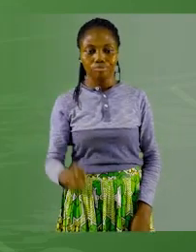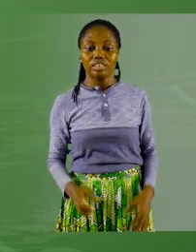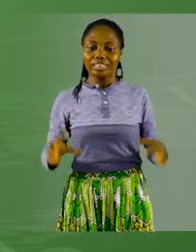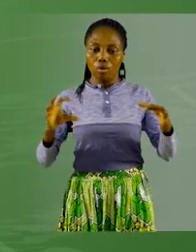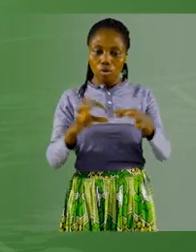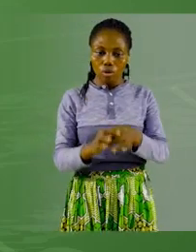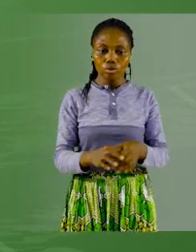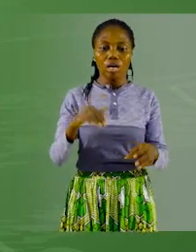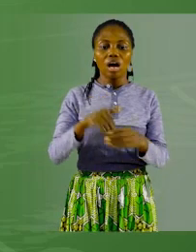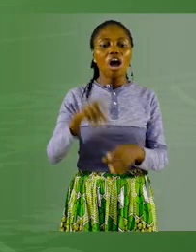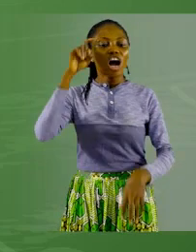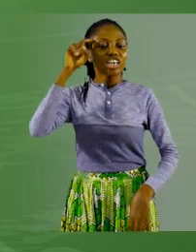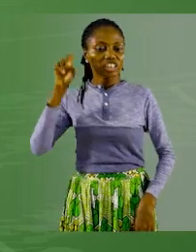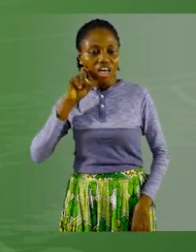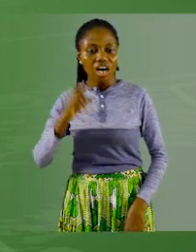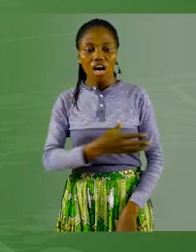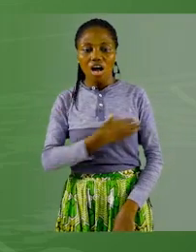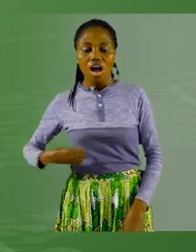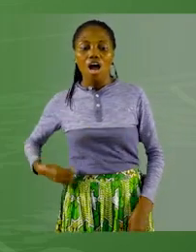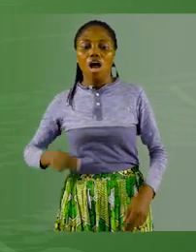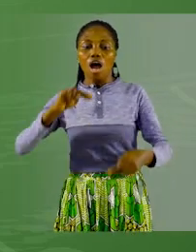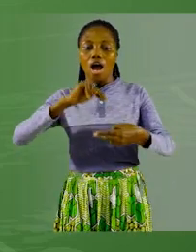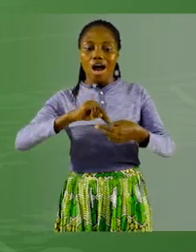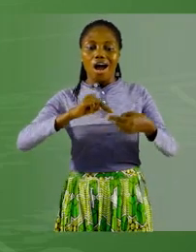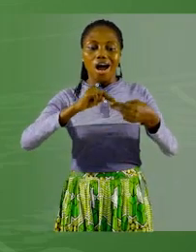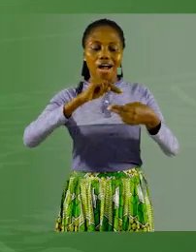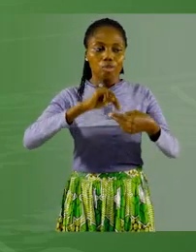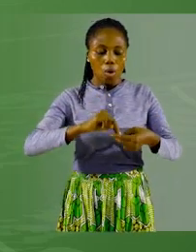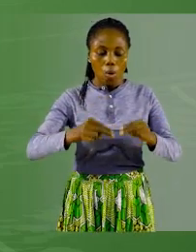le nom qu'ils qualifient. Dans tous les autres cas, il n'y pas d'accord.